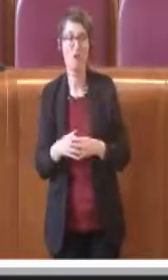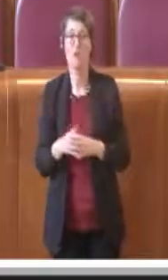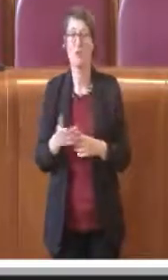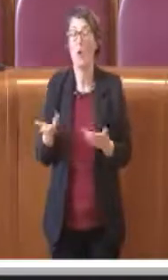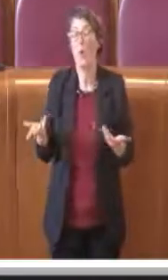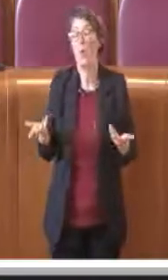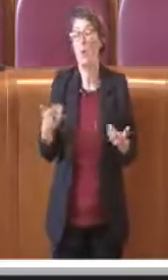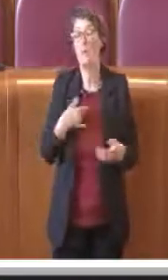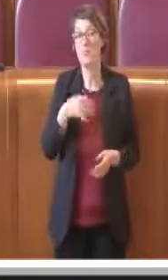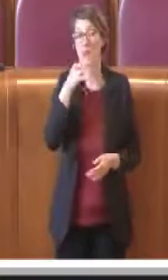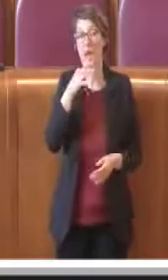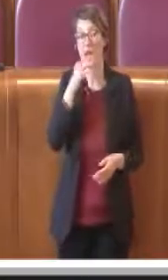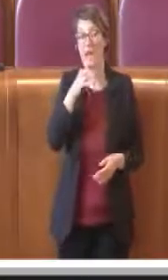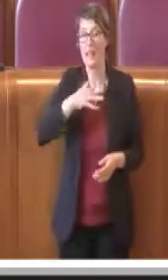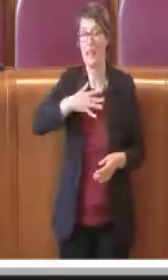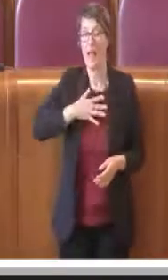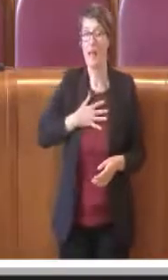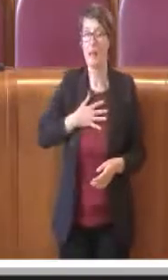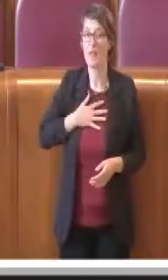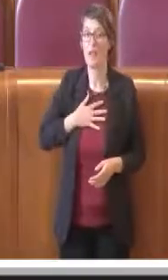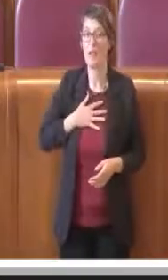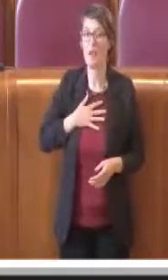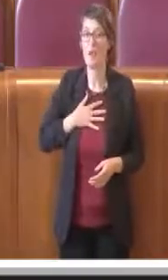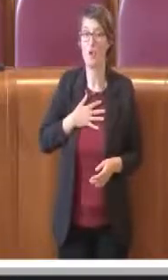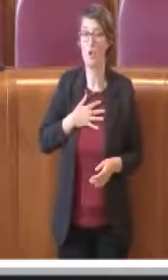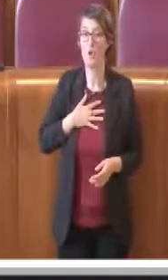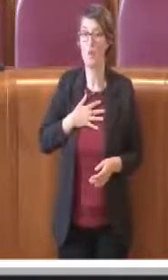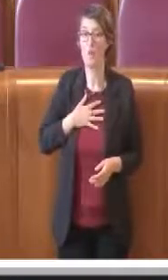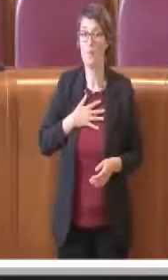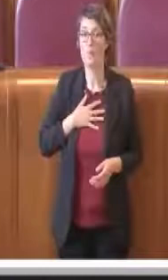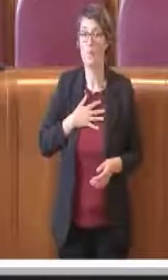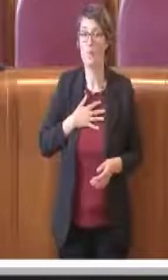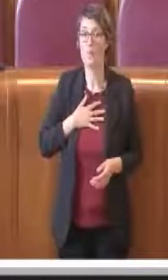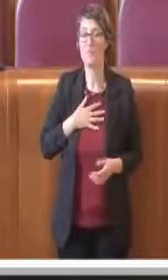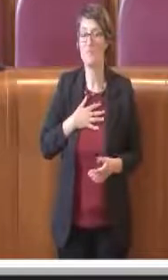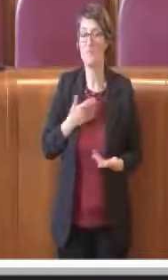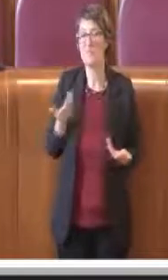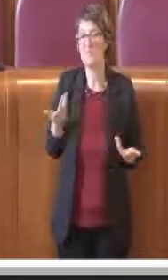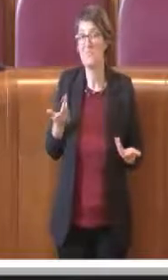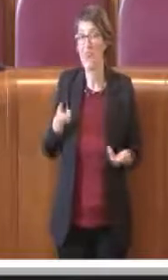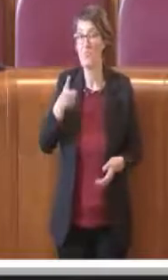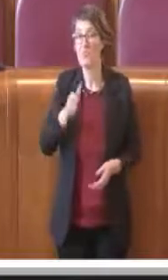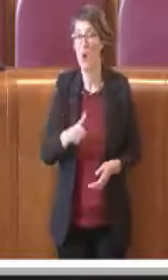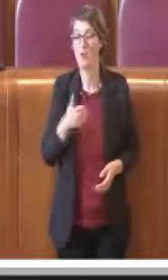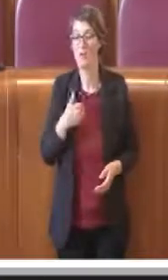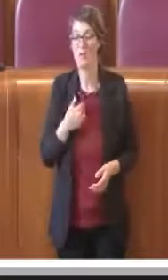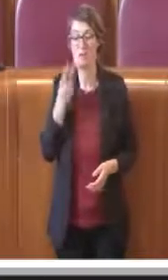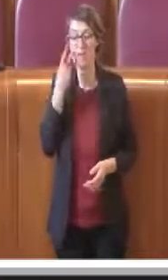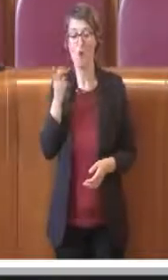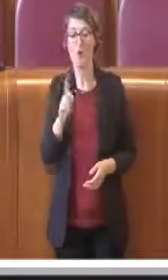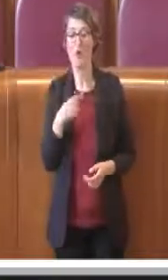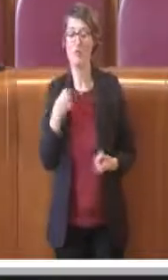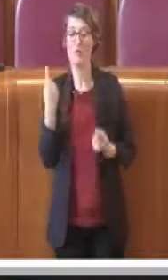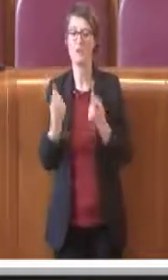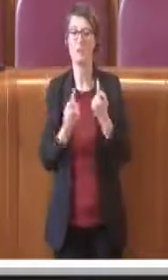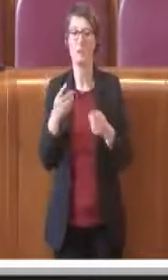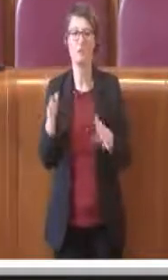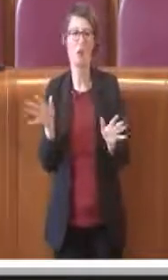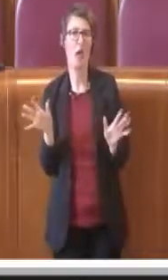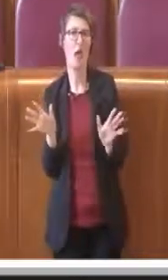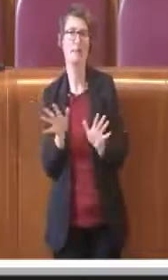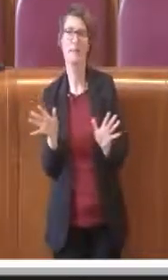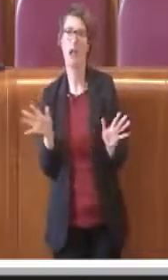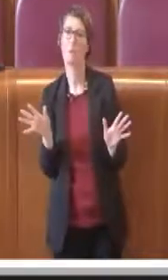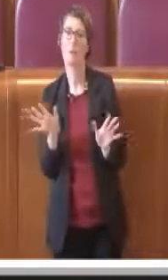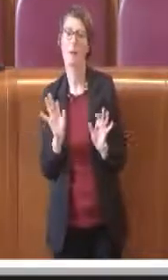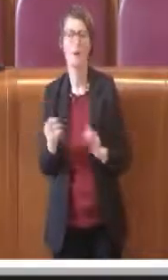intervento è dettato dal fatto che non c'è questa situazione così drammatica, drammaticamente